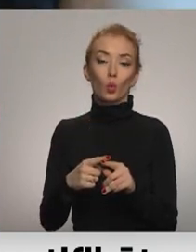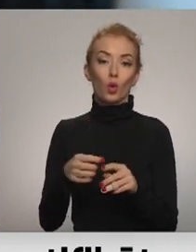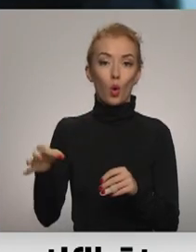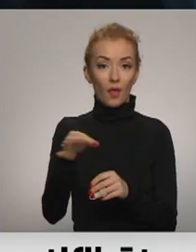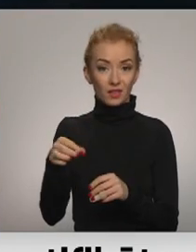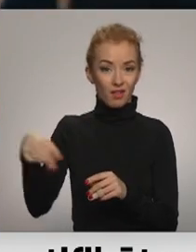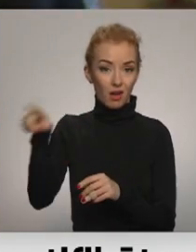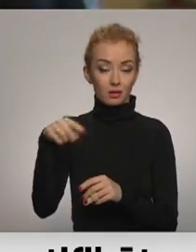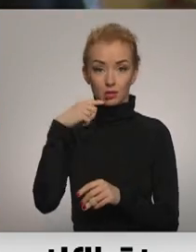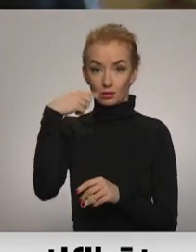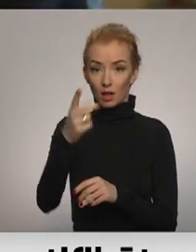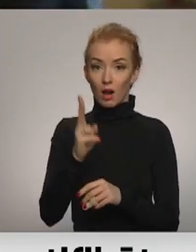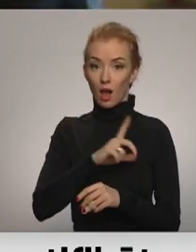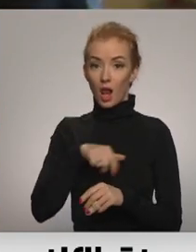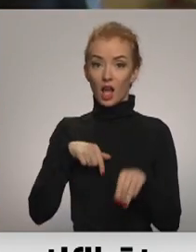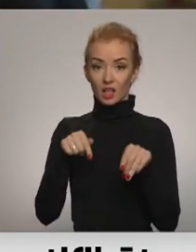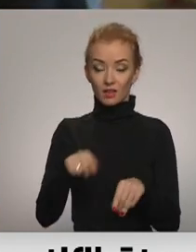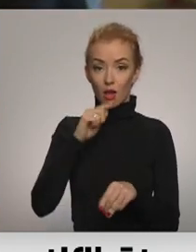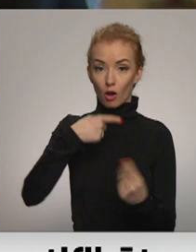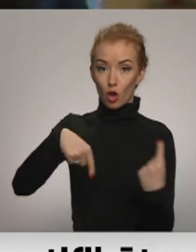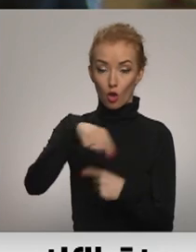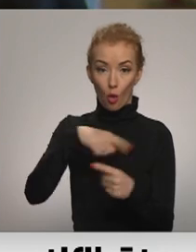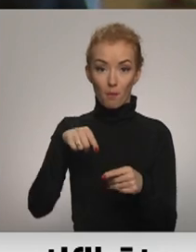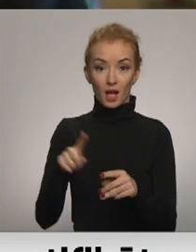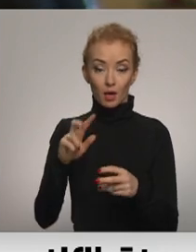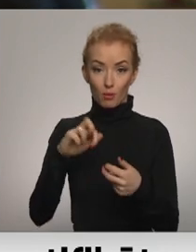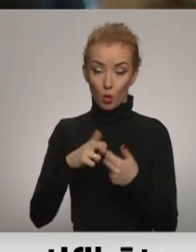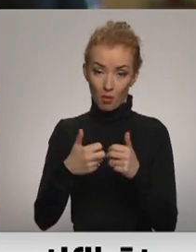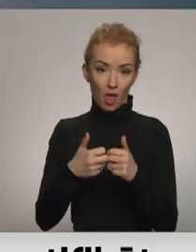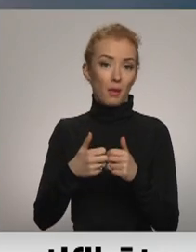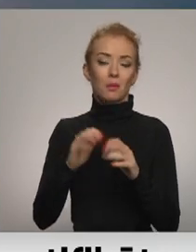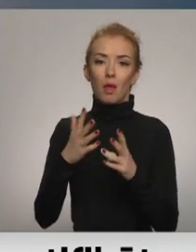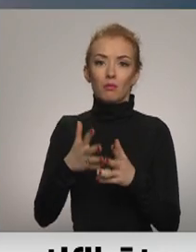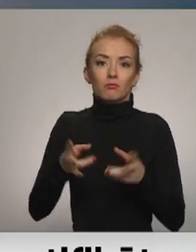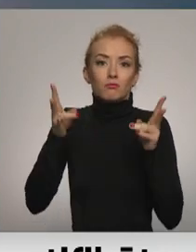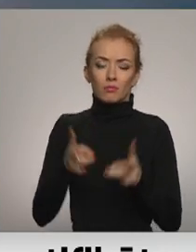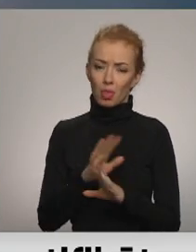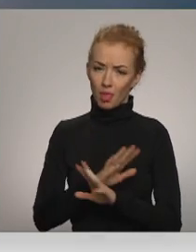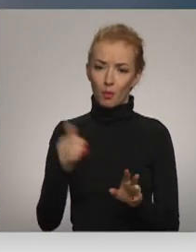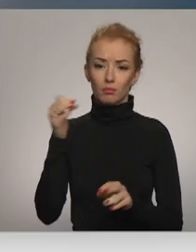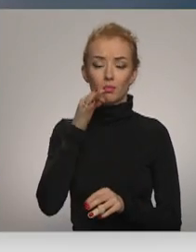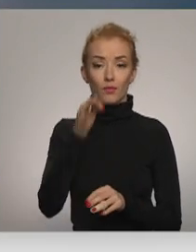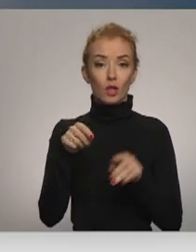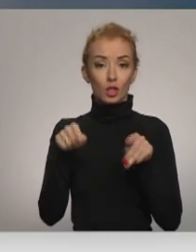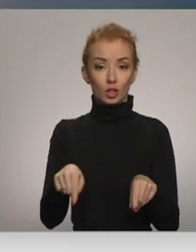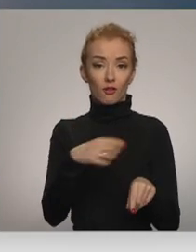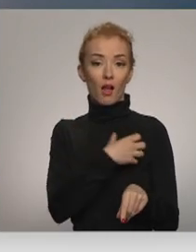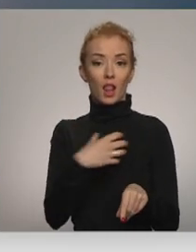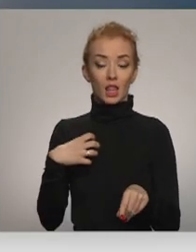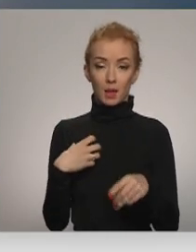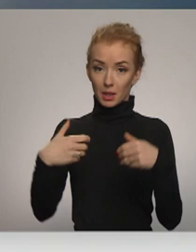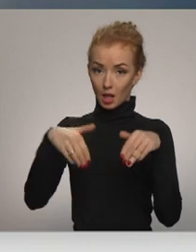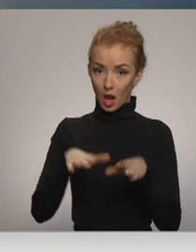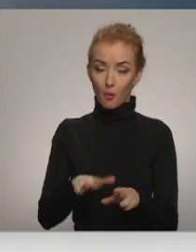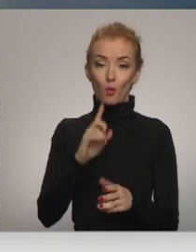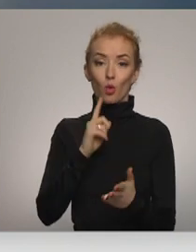norāda, ka apokalipsa Latvijas ekonomikā šī iemesla dēļ neiestāsies. Šis valdības lēmums noteikti